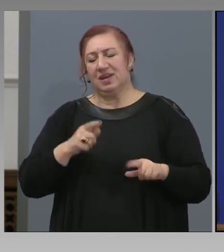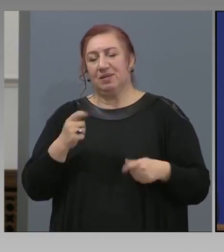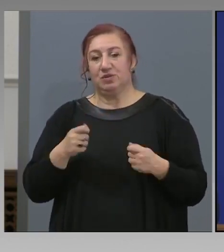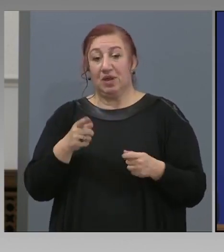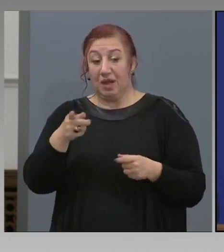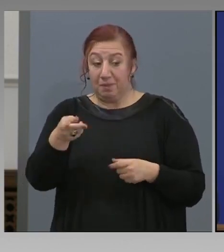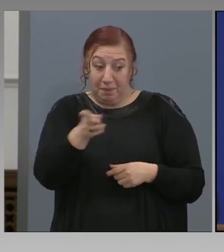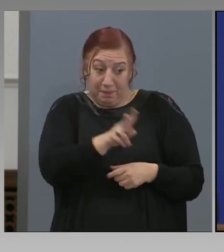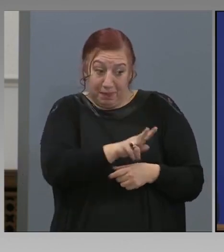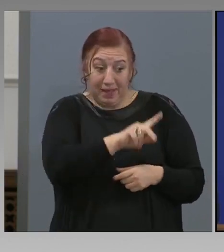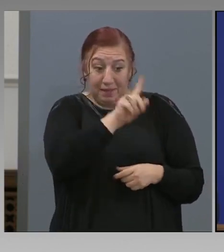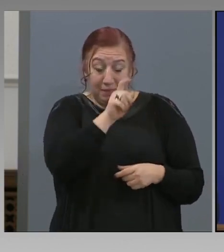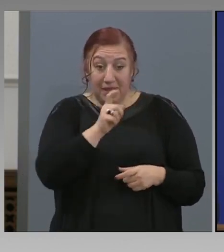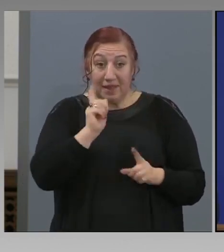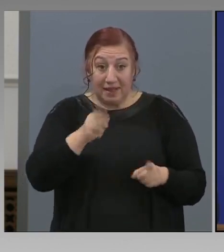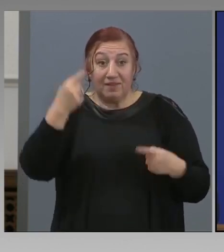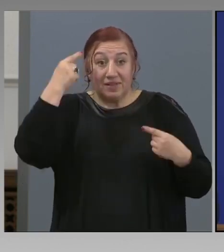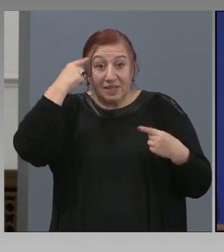Кво ще стане с това закона?